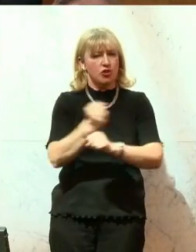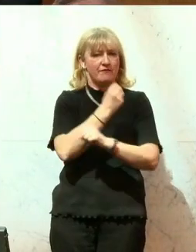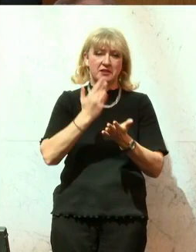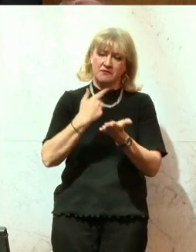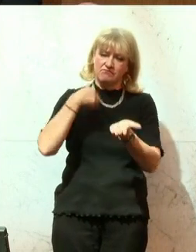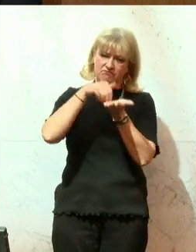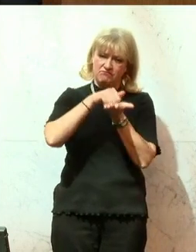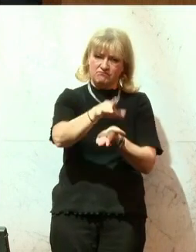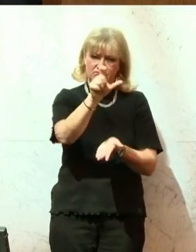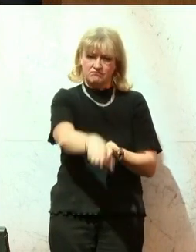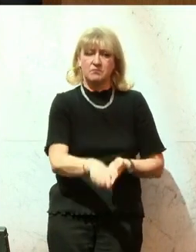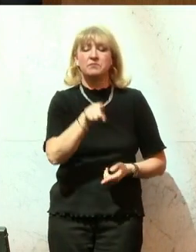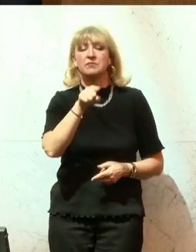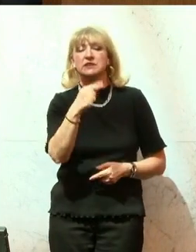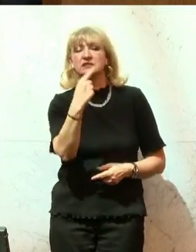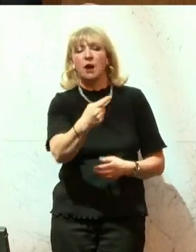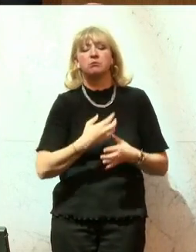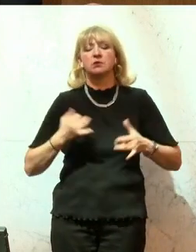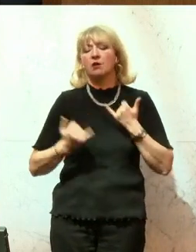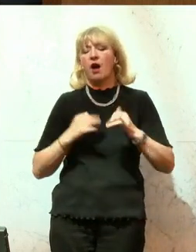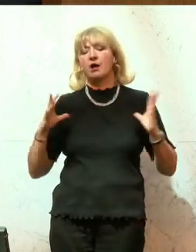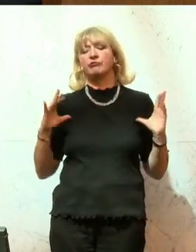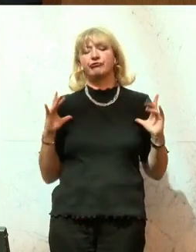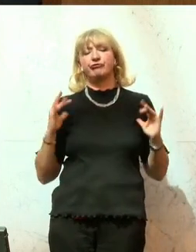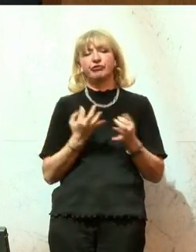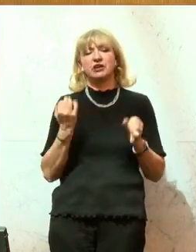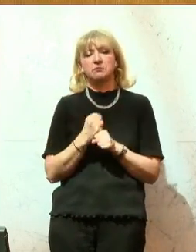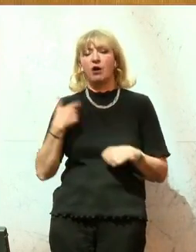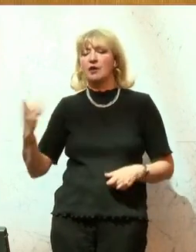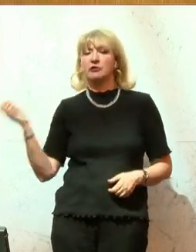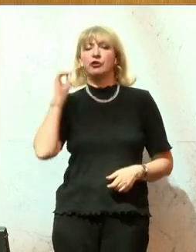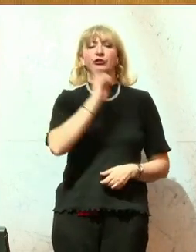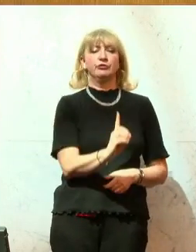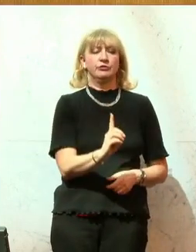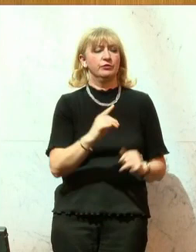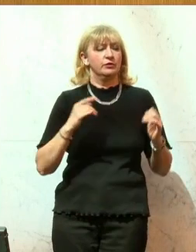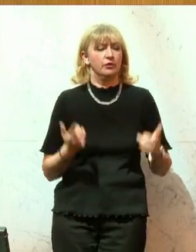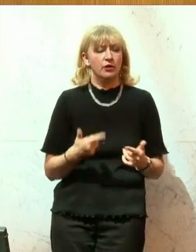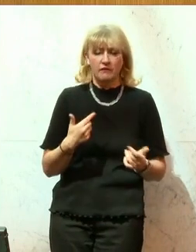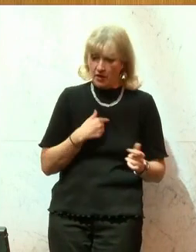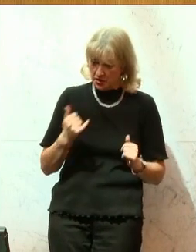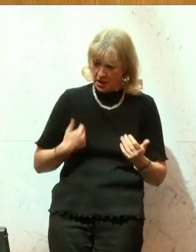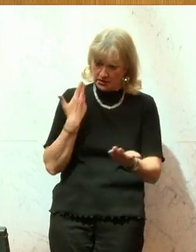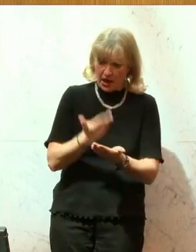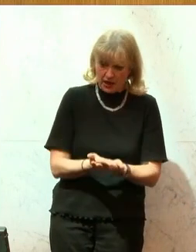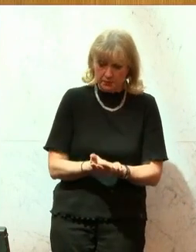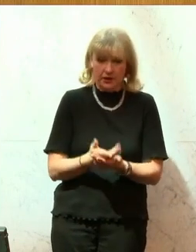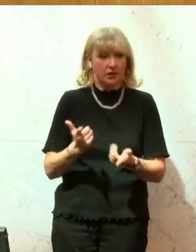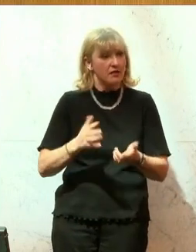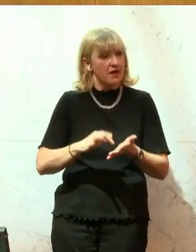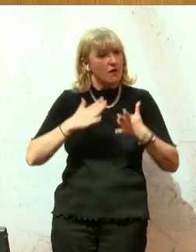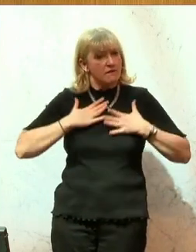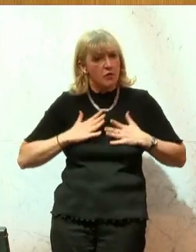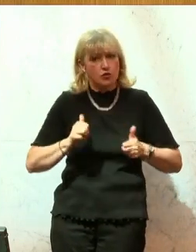Sie arbeiten jahrelang nicht und kommen heraus. weil wir jetzt das einbringen zum Wohle der